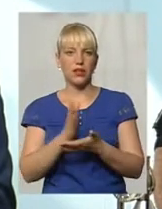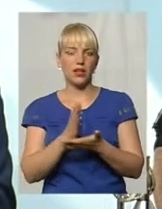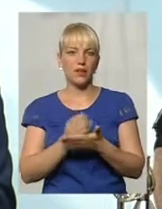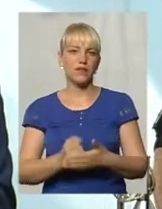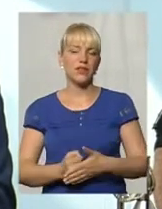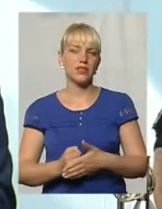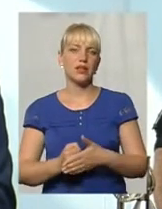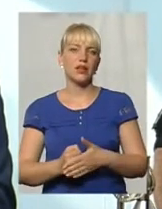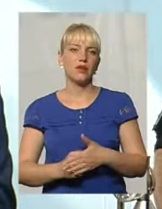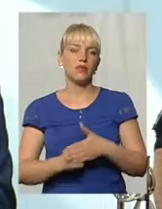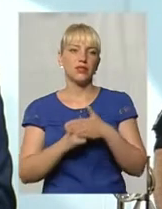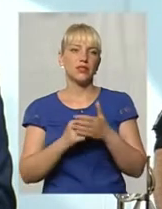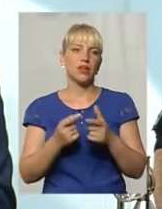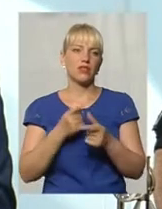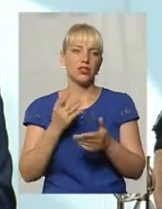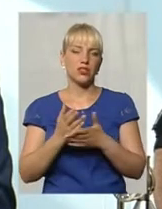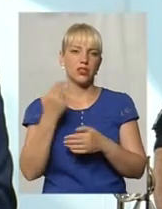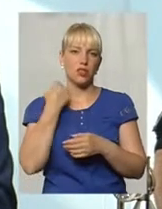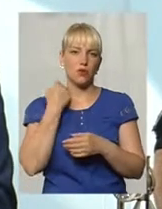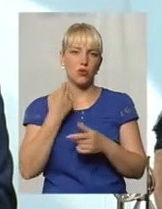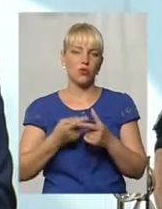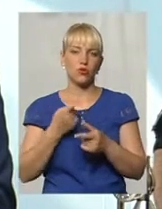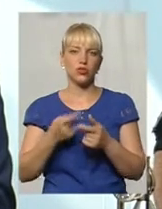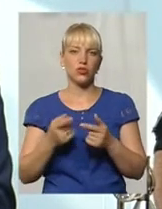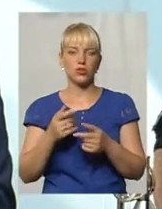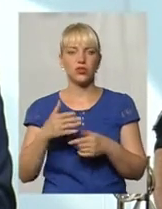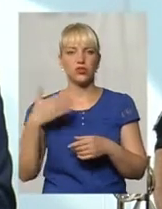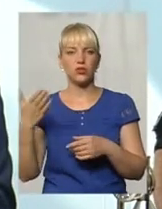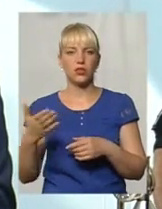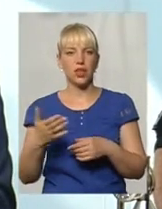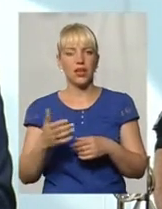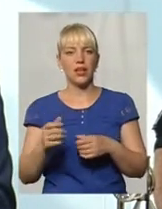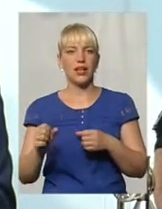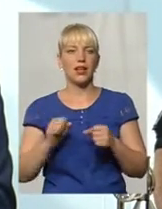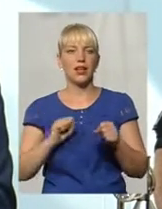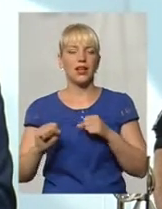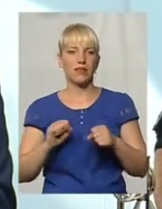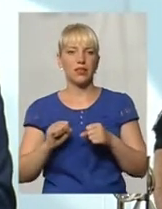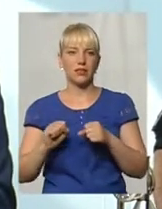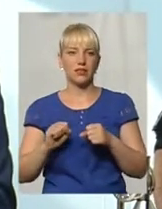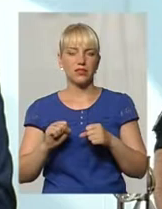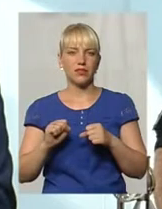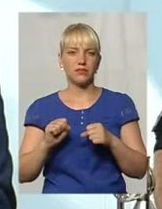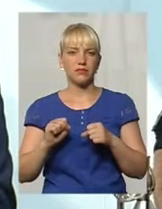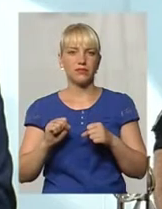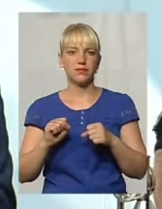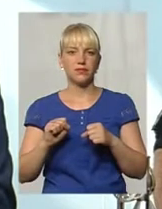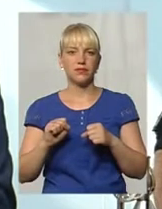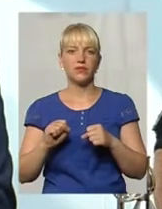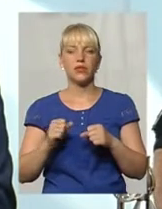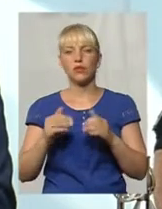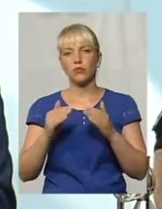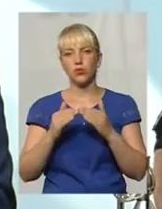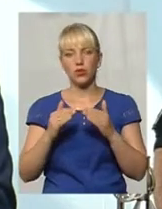є там якісь заборгованість, чи привласнення зі сторони керівництва будівлі